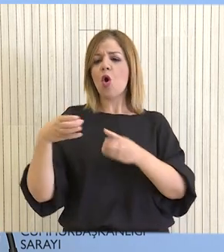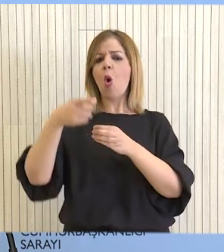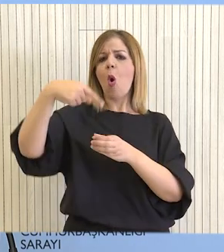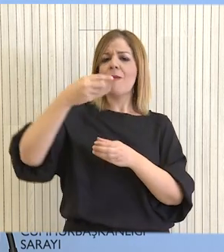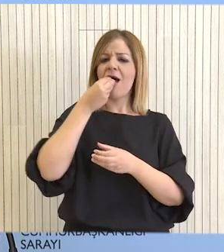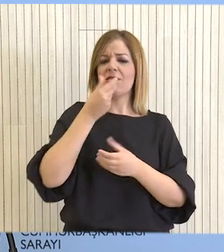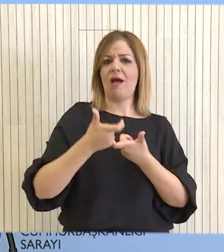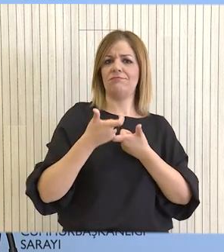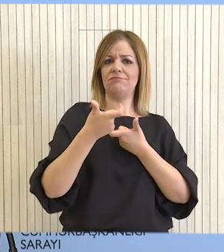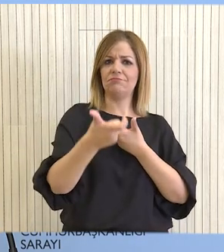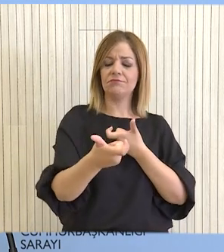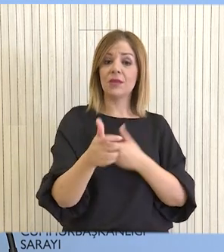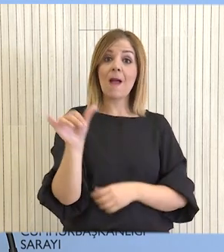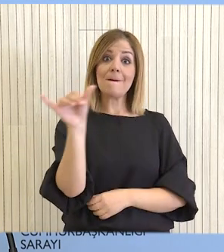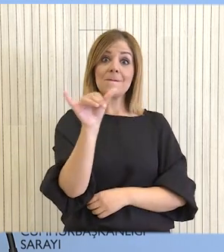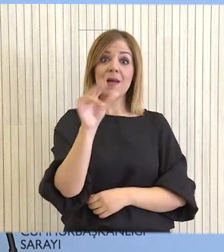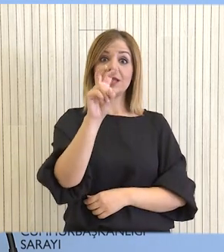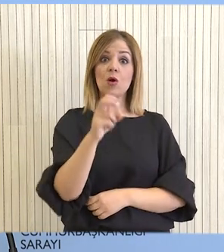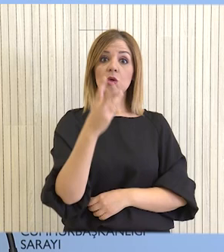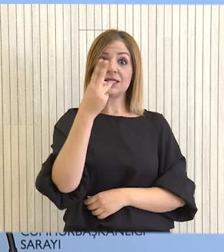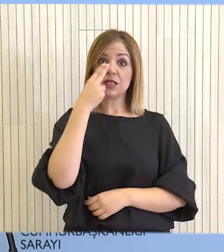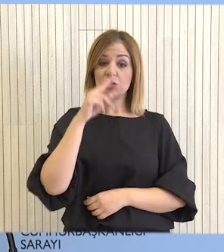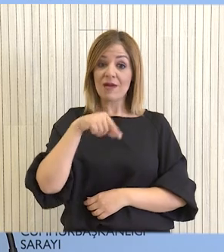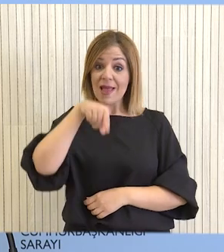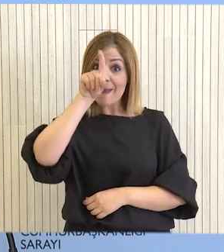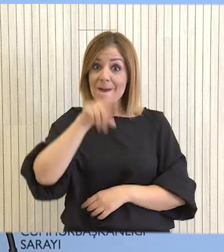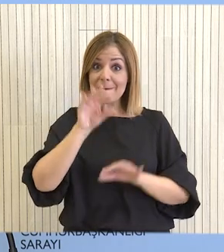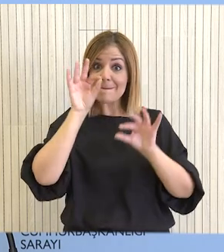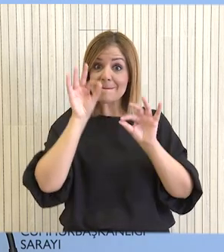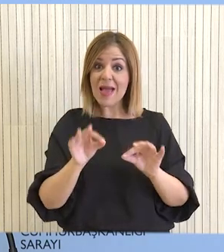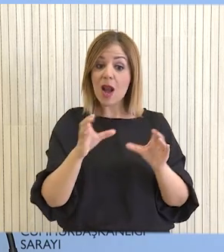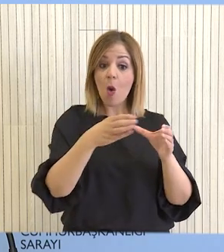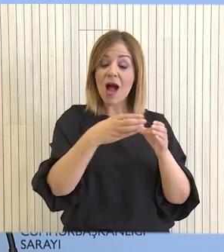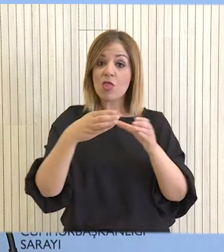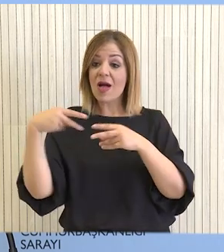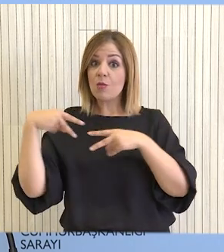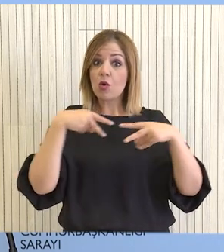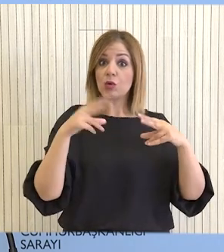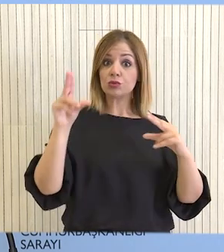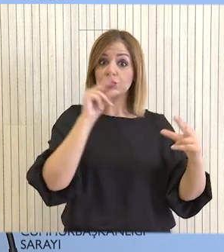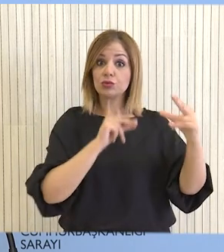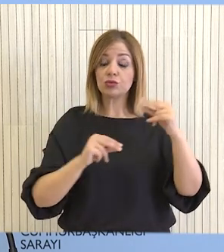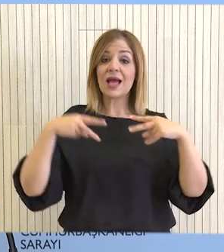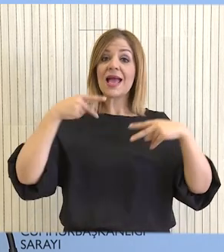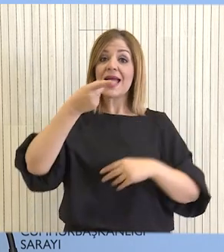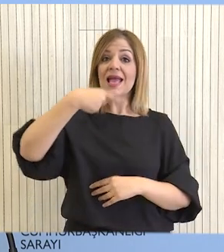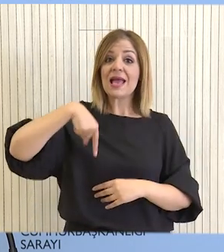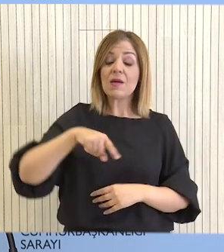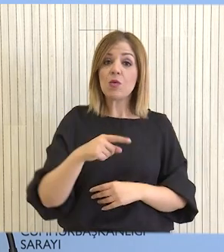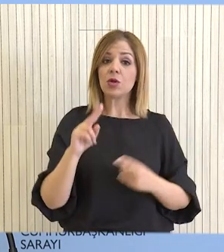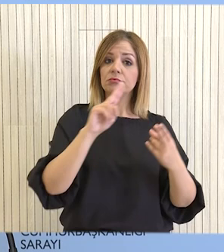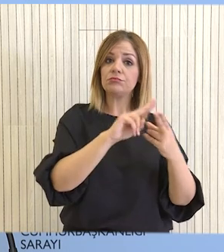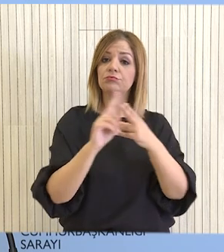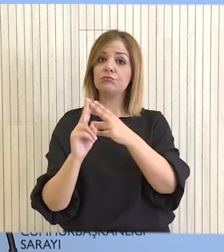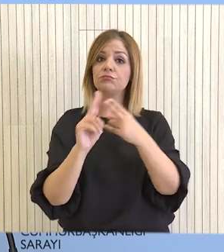Αντιπροσωπίας. Την 5η, 23 Νοεμβρίου, ημέρα πραγματοποίησης της Διακυβερνητικής Συνόδου, οι Υπουργοί θα πραγματοποιήσουν δημερείς